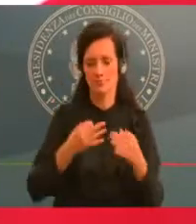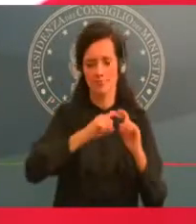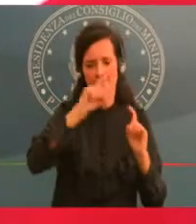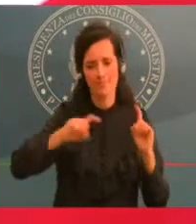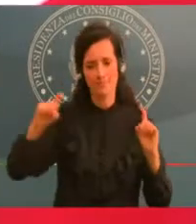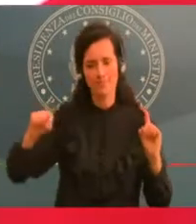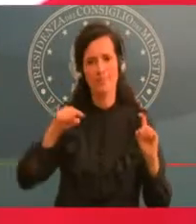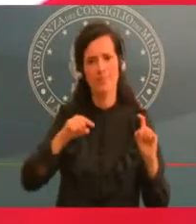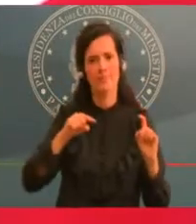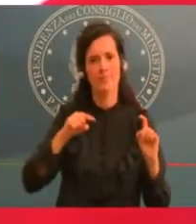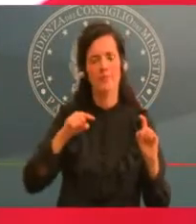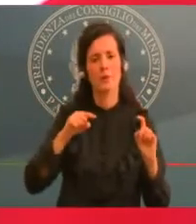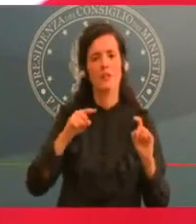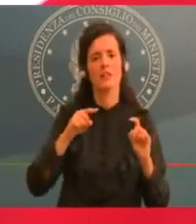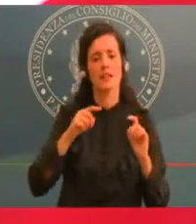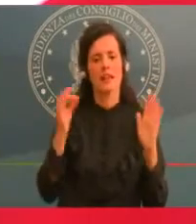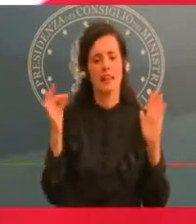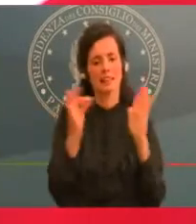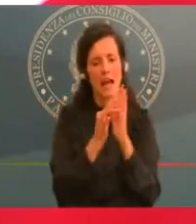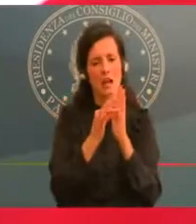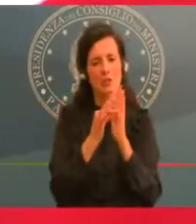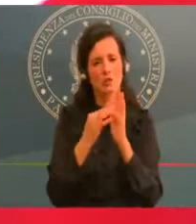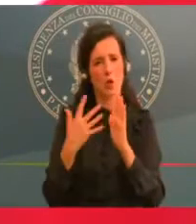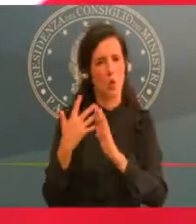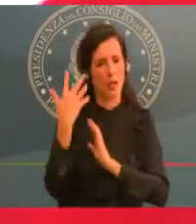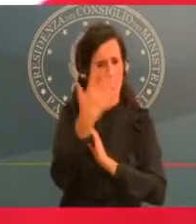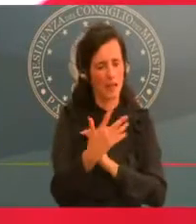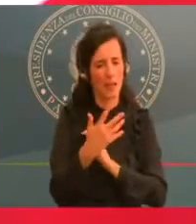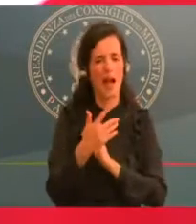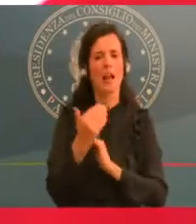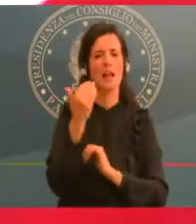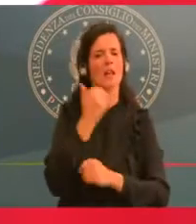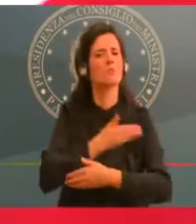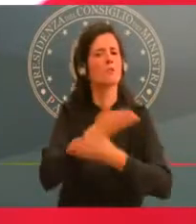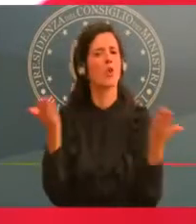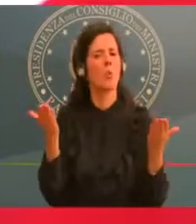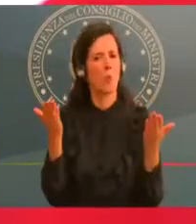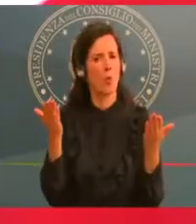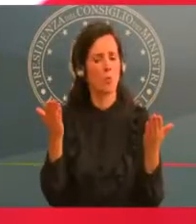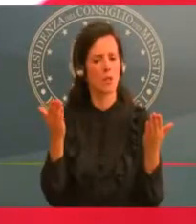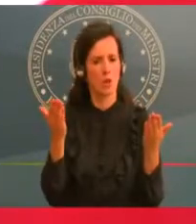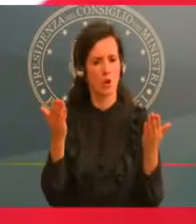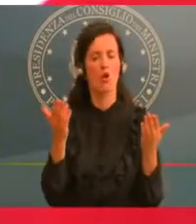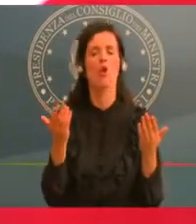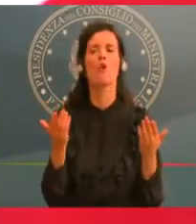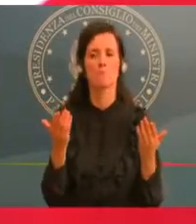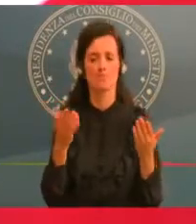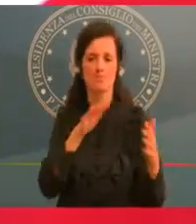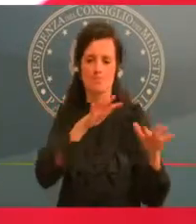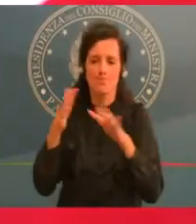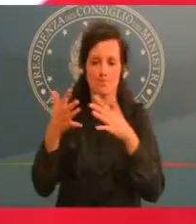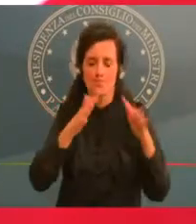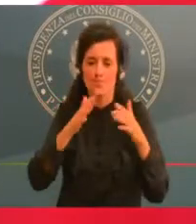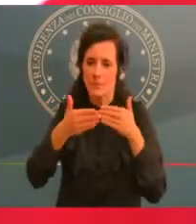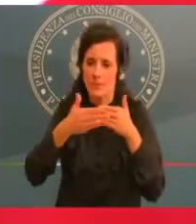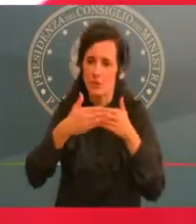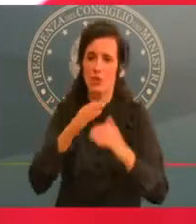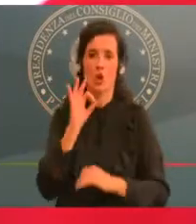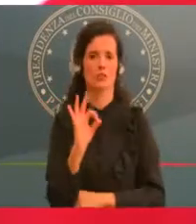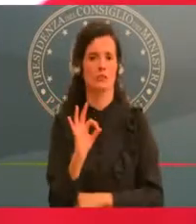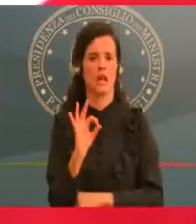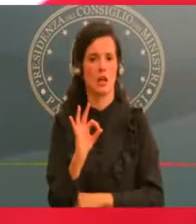Siamo in prossimità allo zero. Quindi questo significa che nonostante quello che stiamo